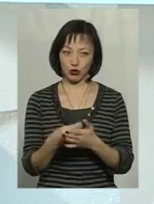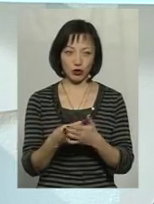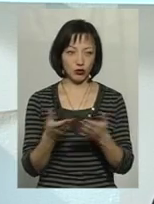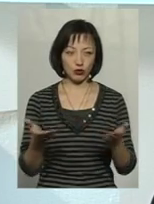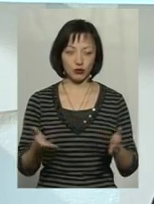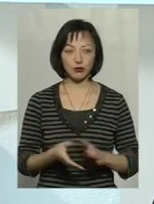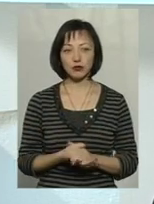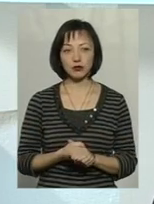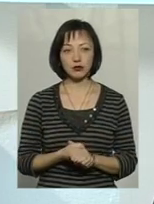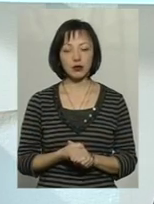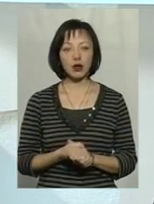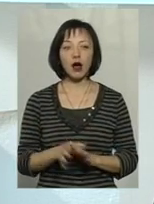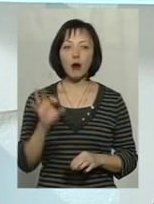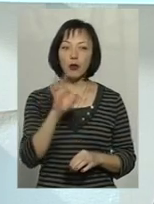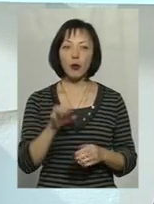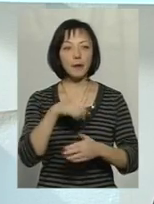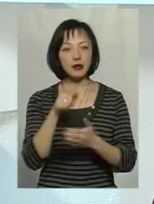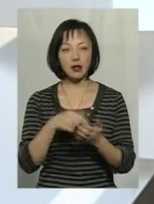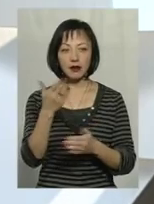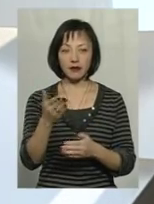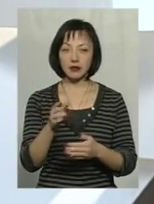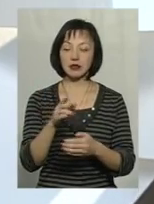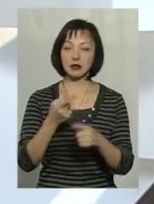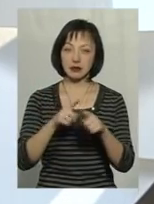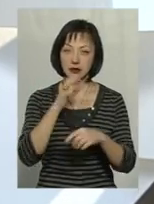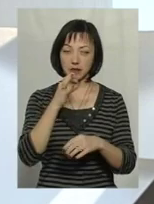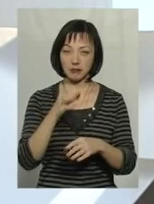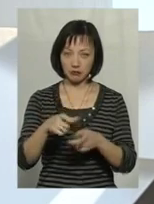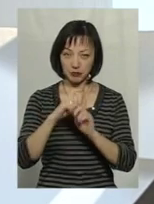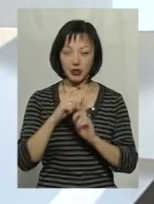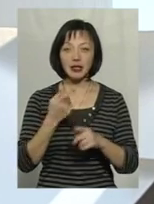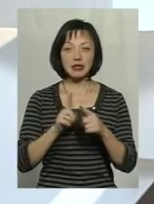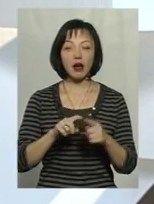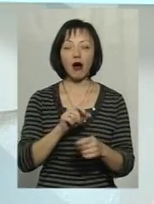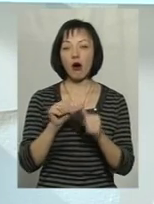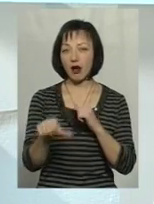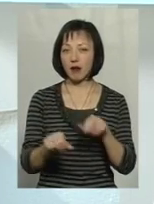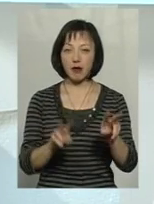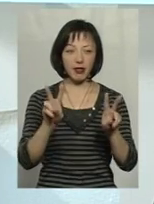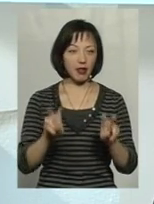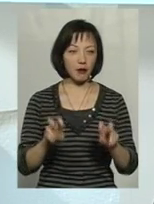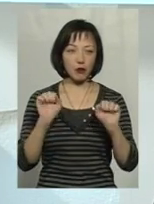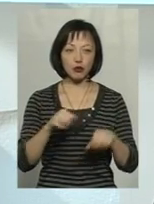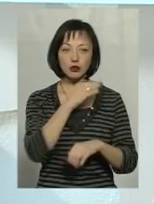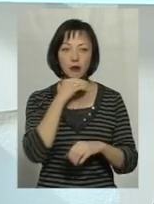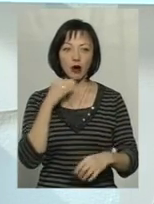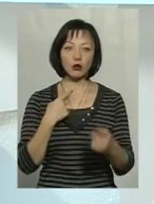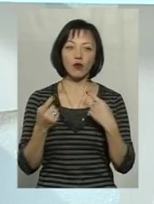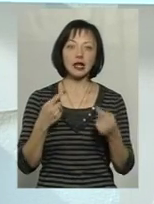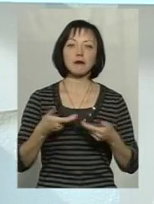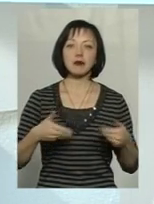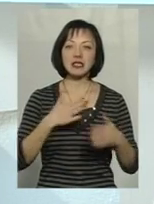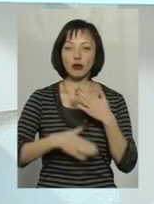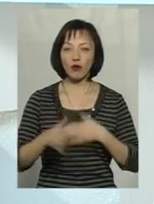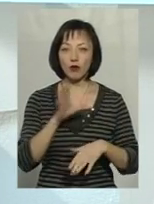бюджету. Відносно того питання, що ви задали, це окрема тема, про неї дуже можна багато говорити. Ми незадоволені